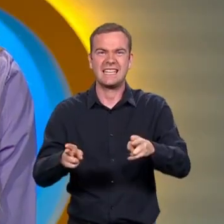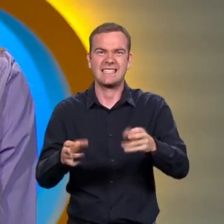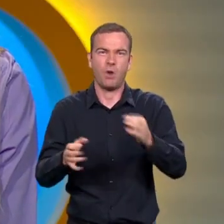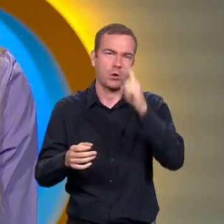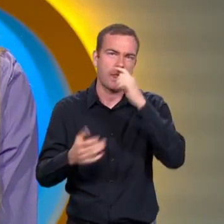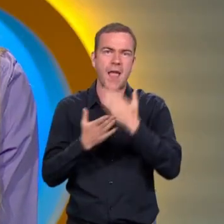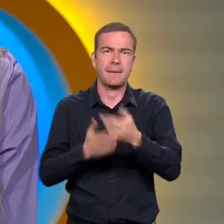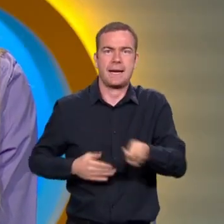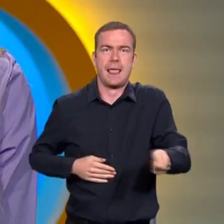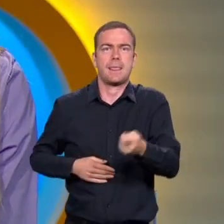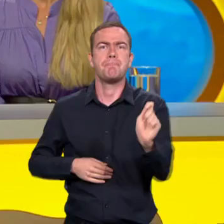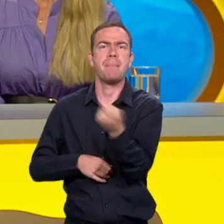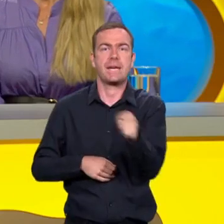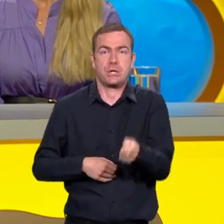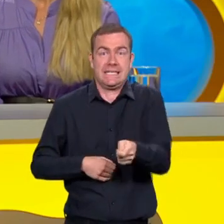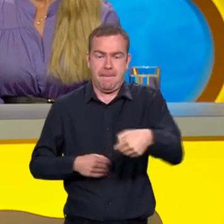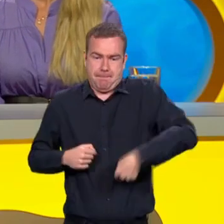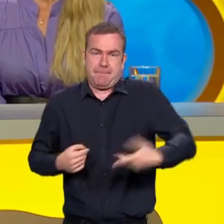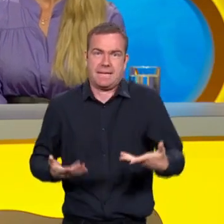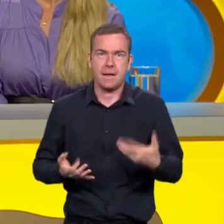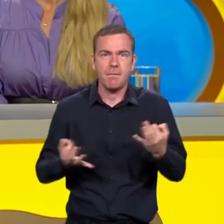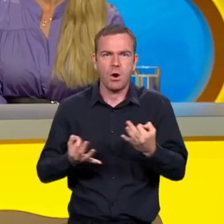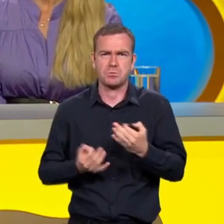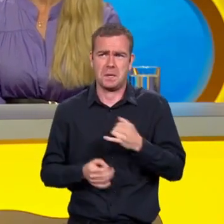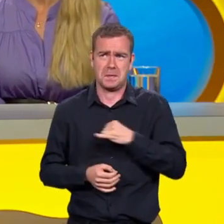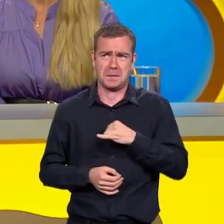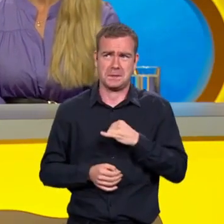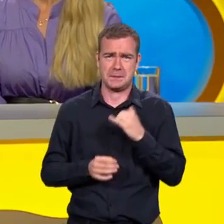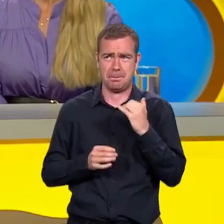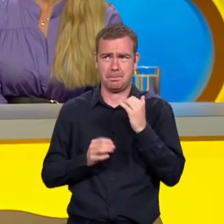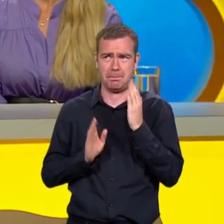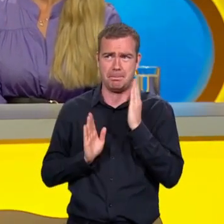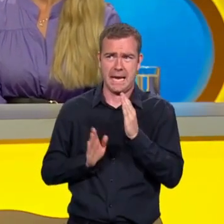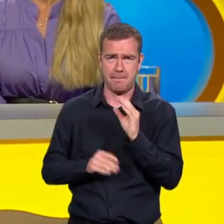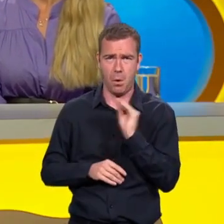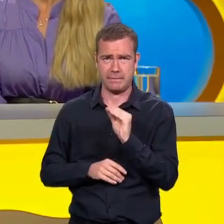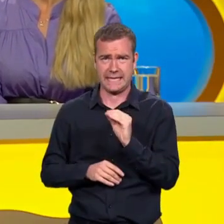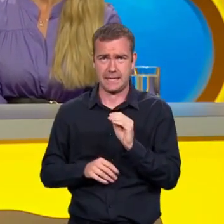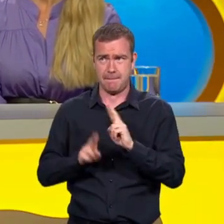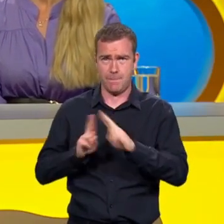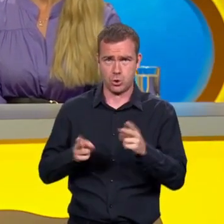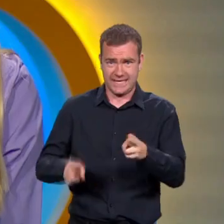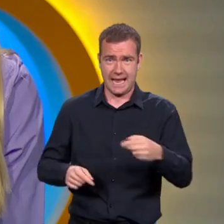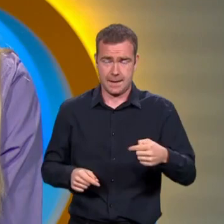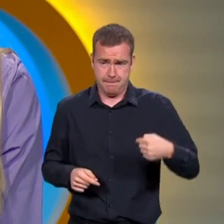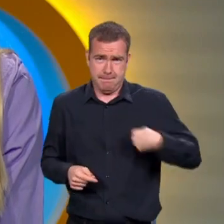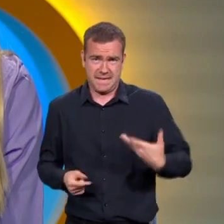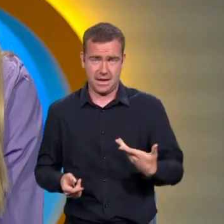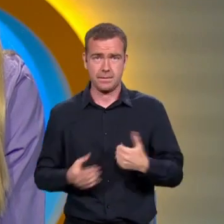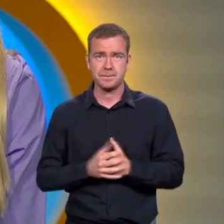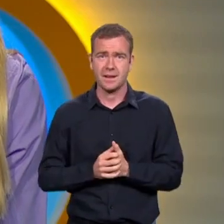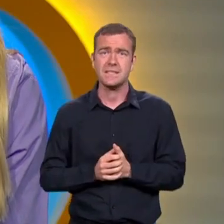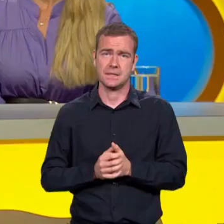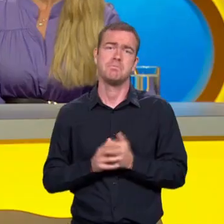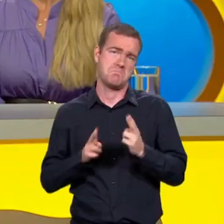kord meč predsa len... Nechcem sa až takto opýtať, že vás to zasiahne. Môže sa to stať? Môže, no.